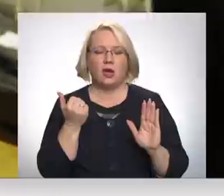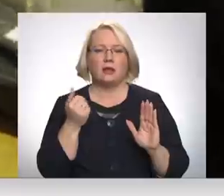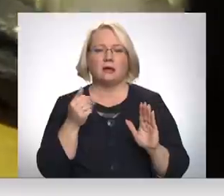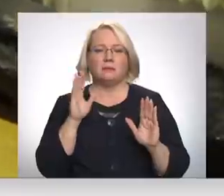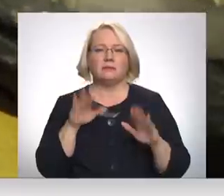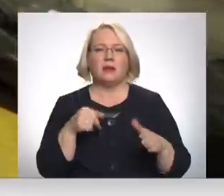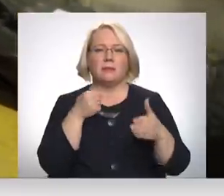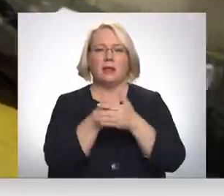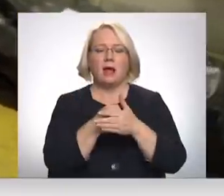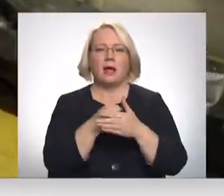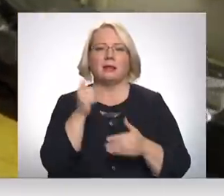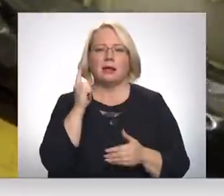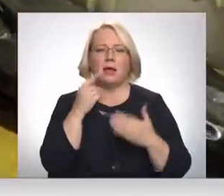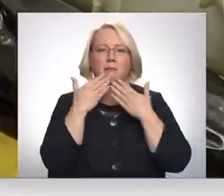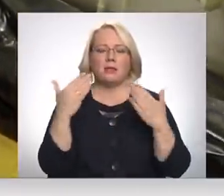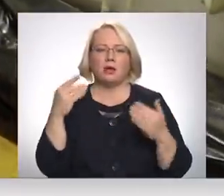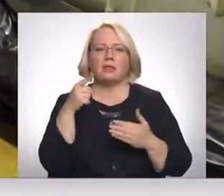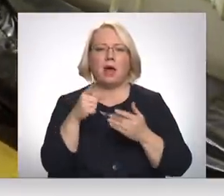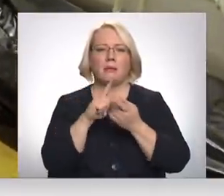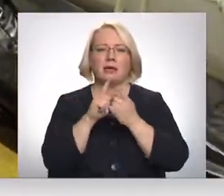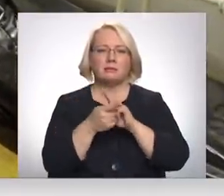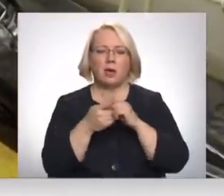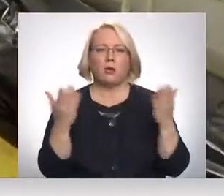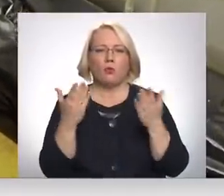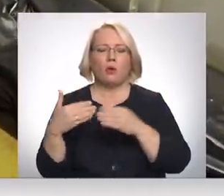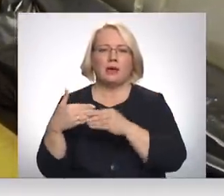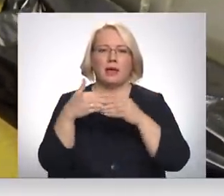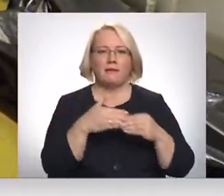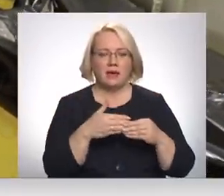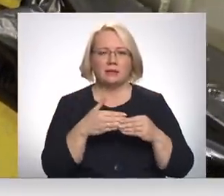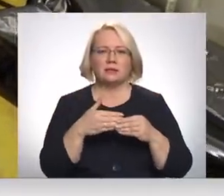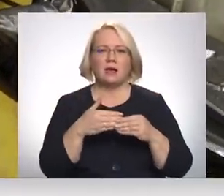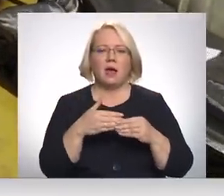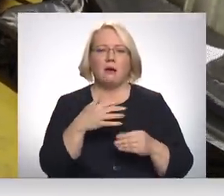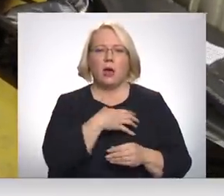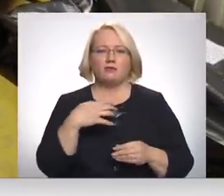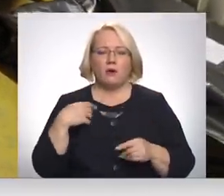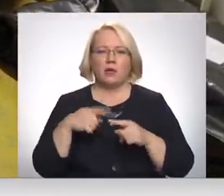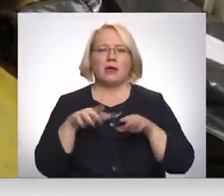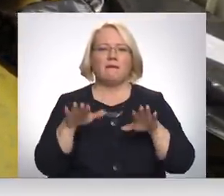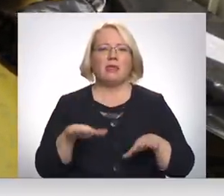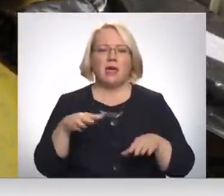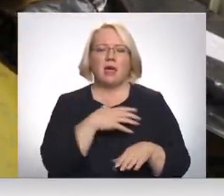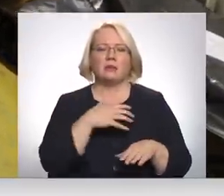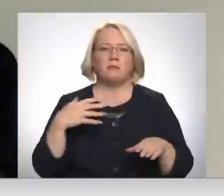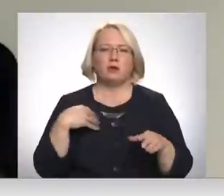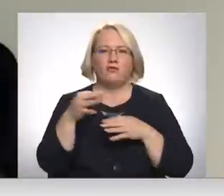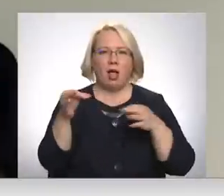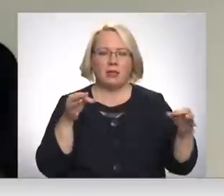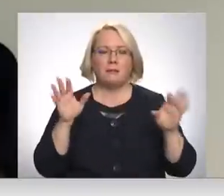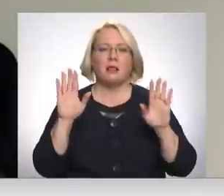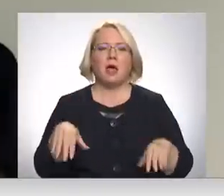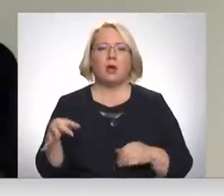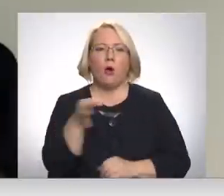pateicoties tām izmaiņām, ko ievēs rajuna pašvaldības un arī vietējais pašvaldības, lai organizētu